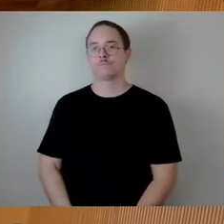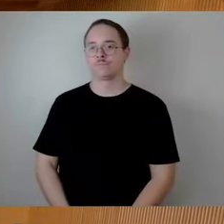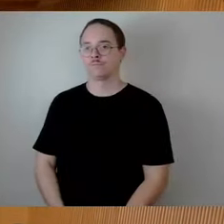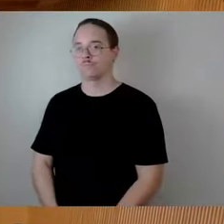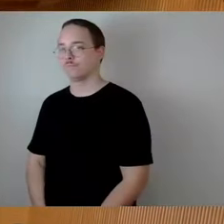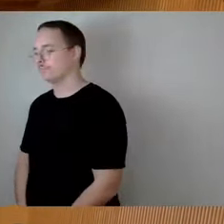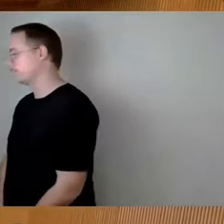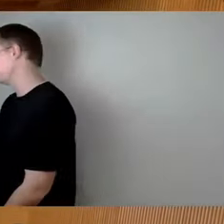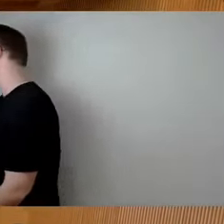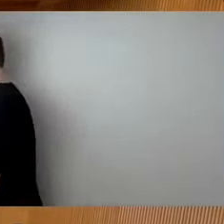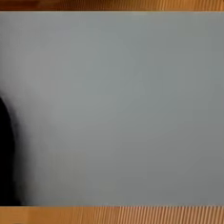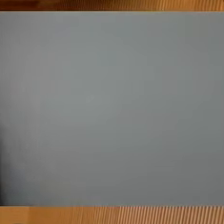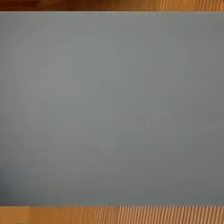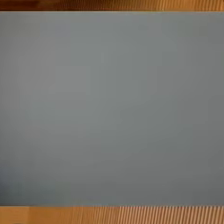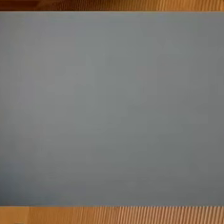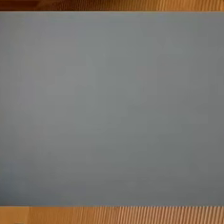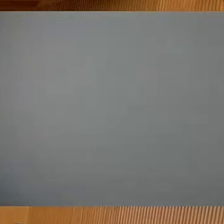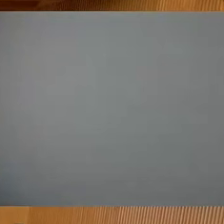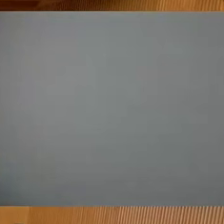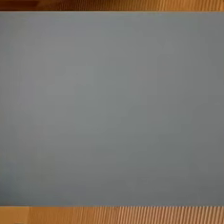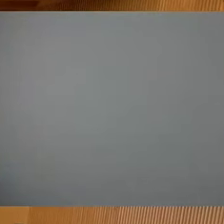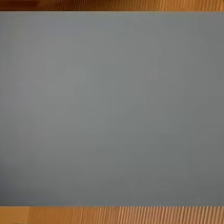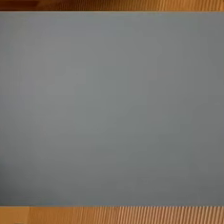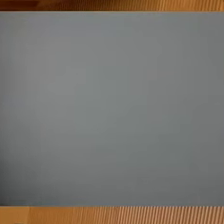Als nächstes AfD-Fraktion, Herr Latzinski.